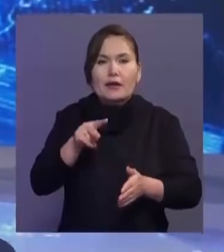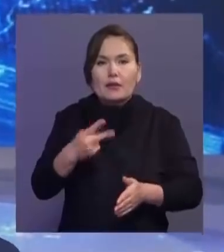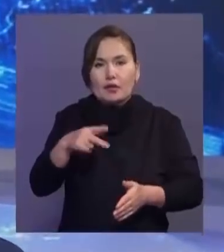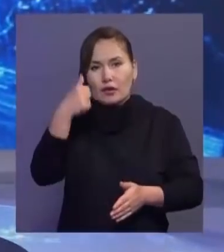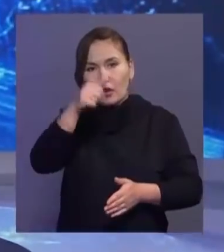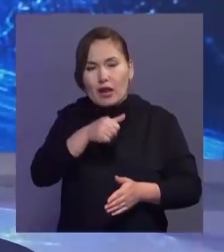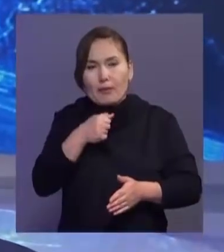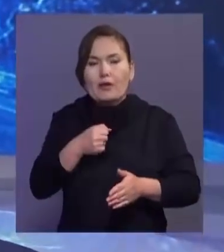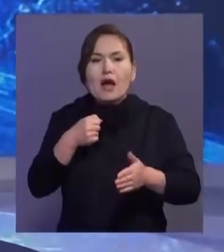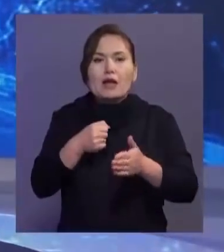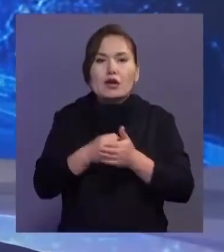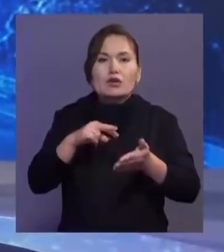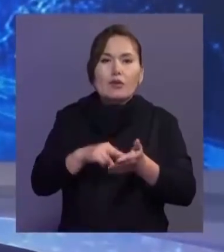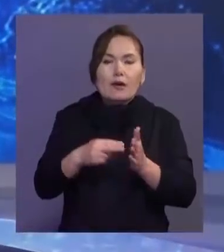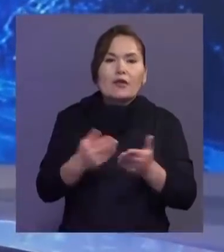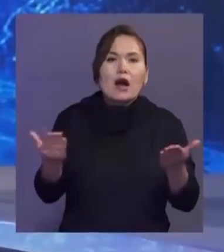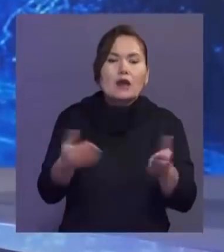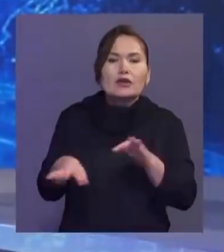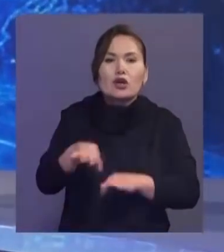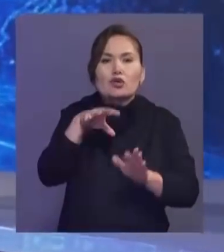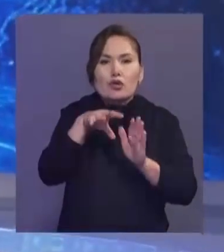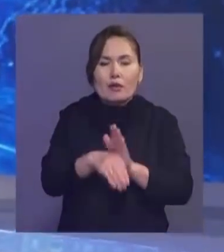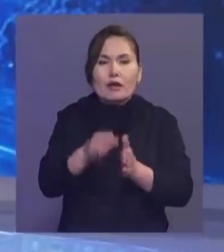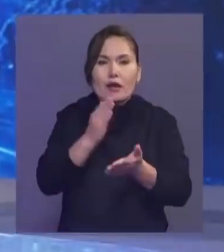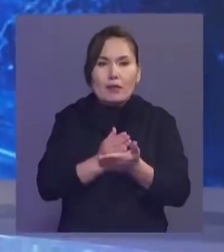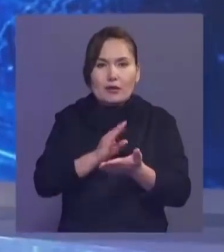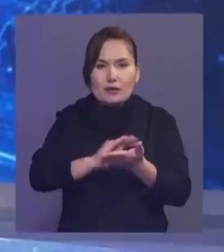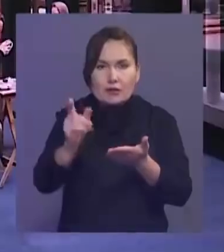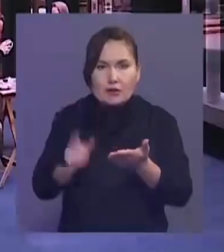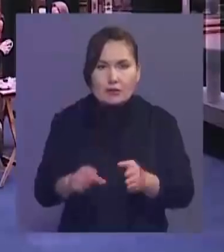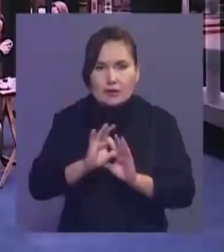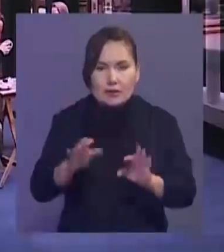жылға дейінгі даму жоспарында тағы қандай жобалар бар бұл жөнінде әтілшіміз айтсын.